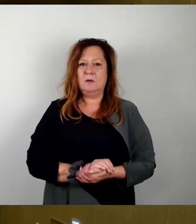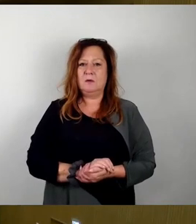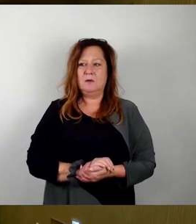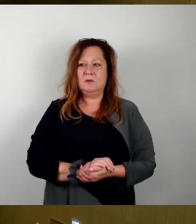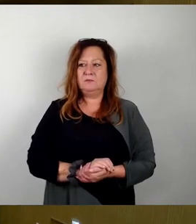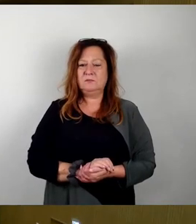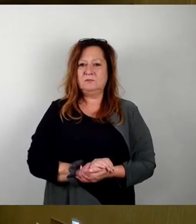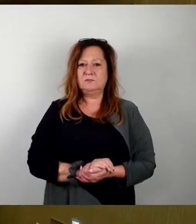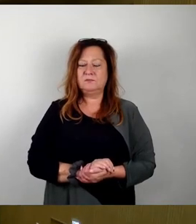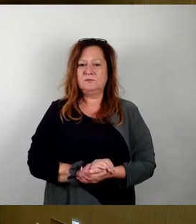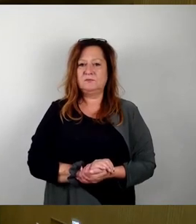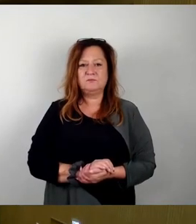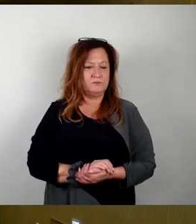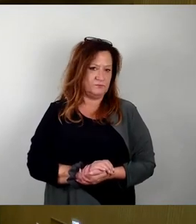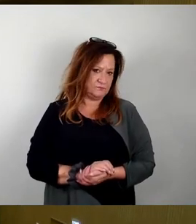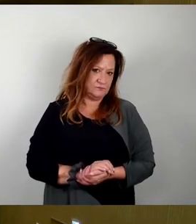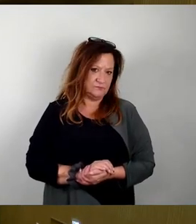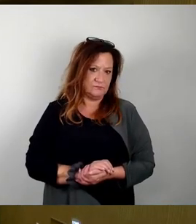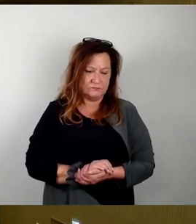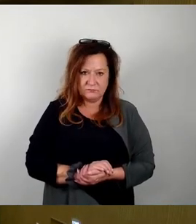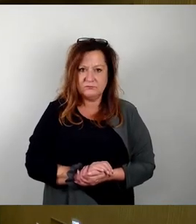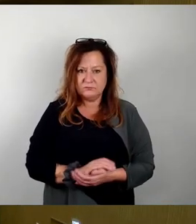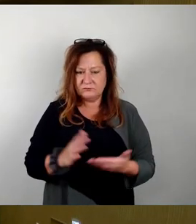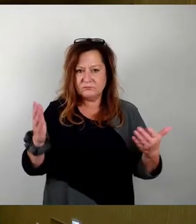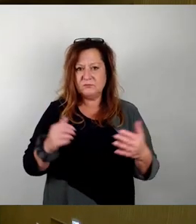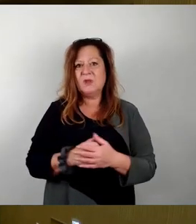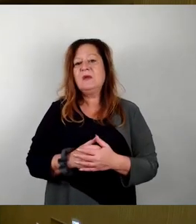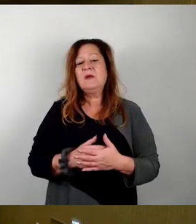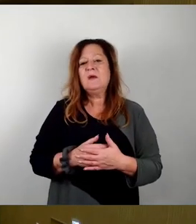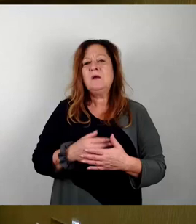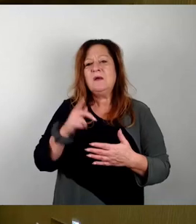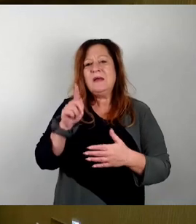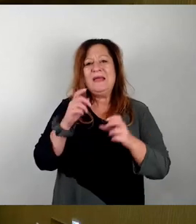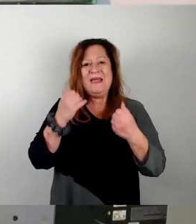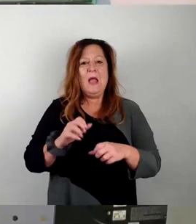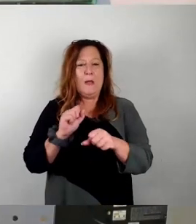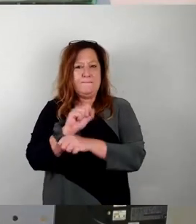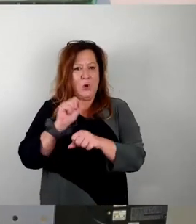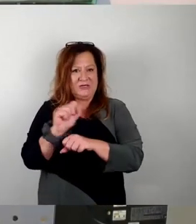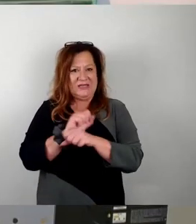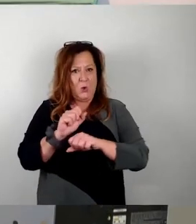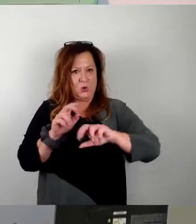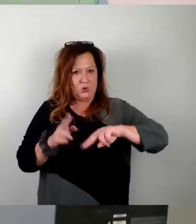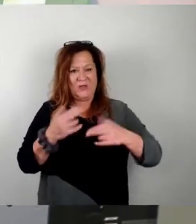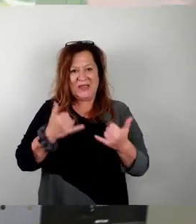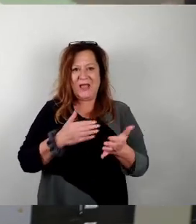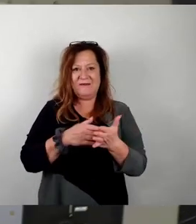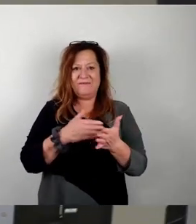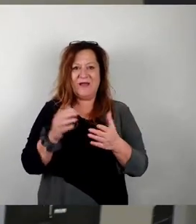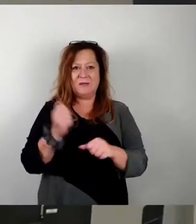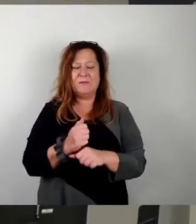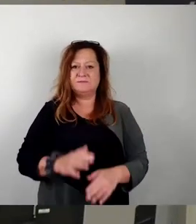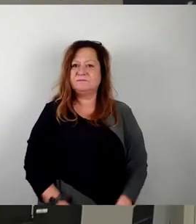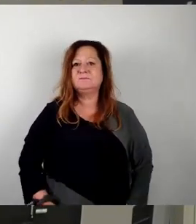Das findet sich gut. Frau Hollowenke hat ja schon zur Petition zurückgefunden. Da mache ich weiter. Herzlich willkommen